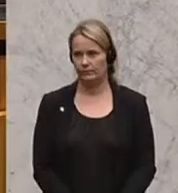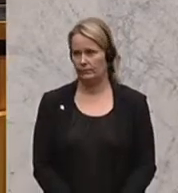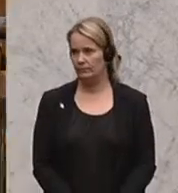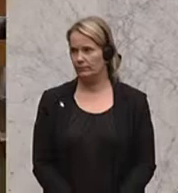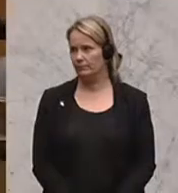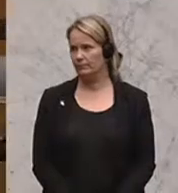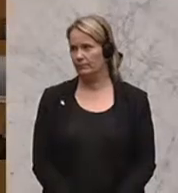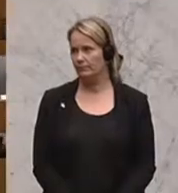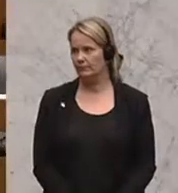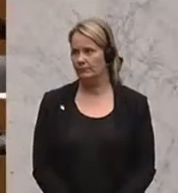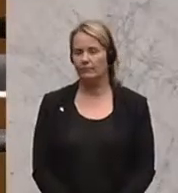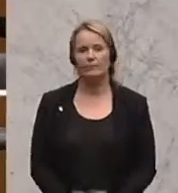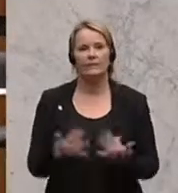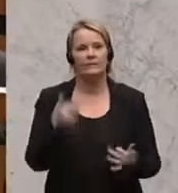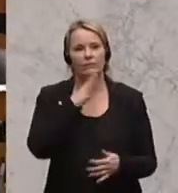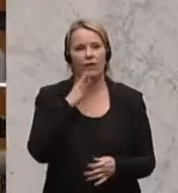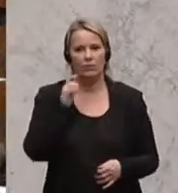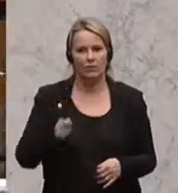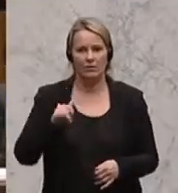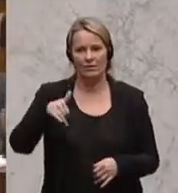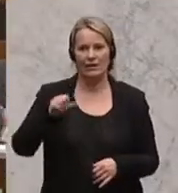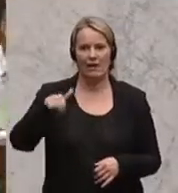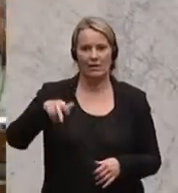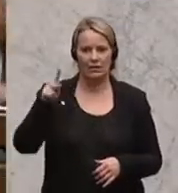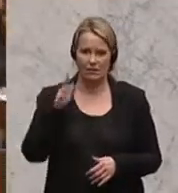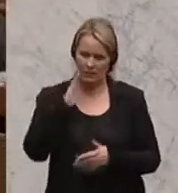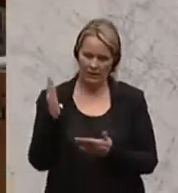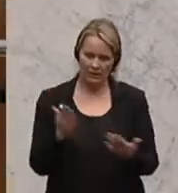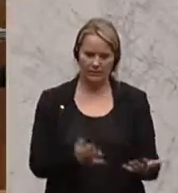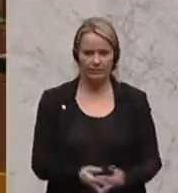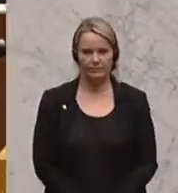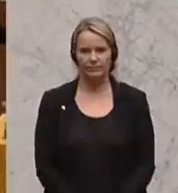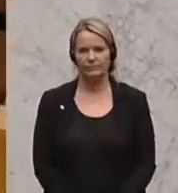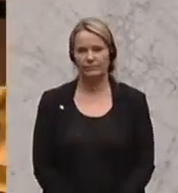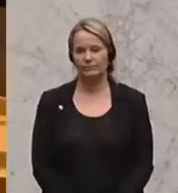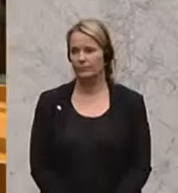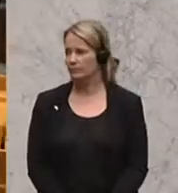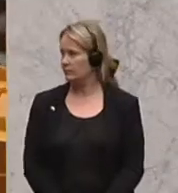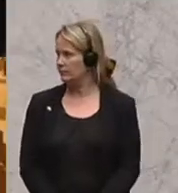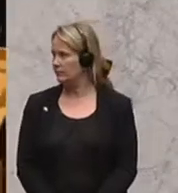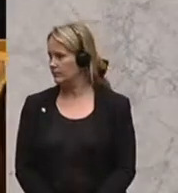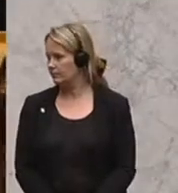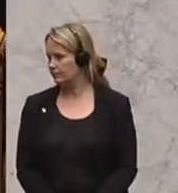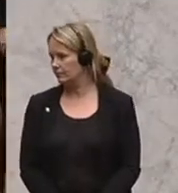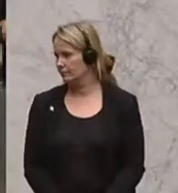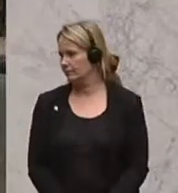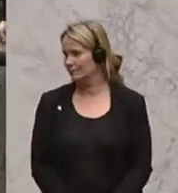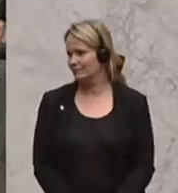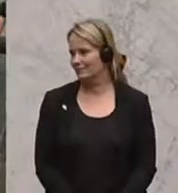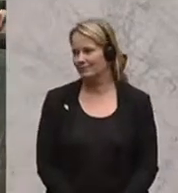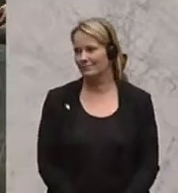Rauch von Kera Tätigkeit, seine sensible Angelegenheit, betont Vizekanzler und Wirtschaftsminister Reinhold Mitterlinger von der